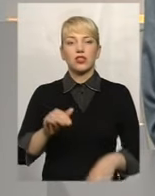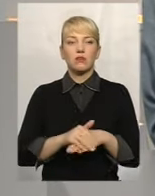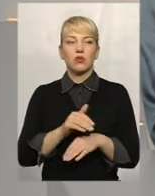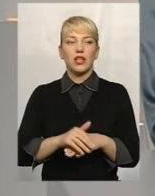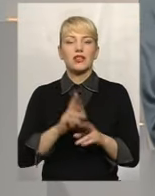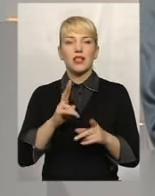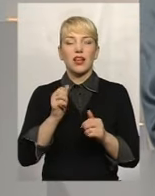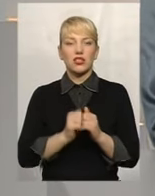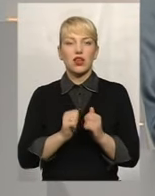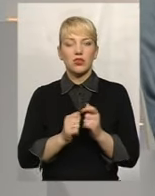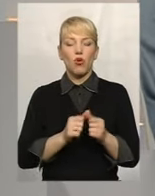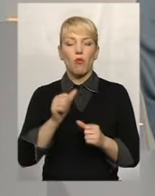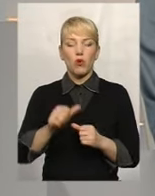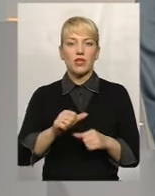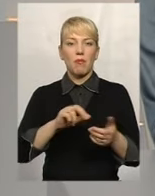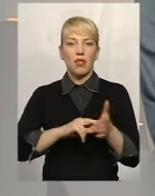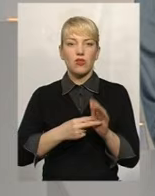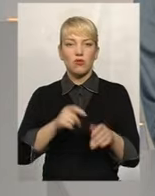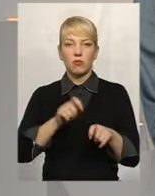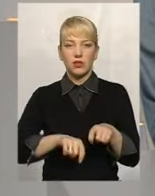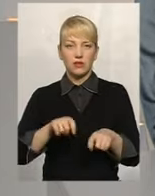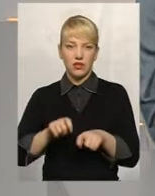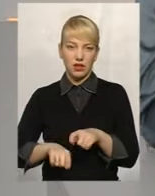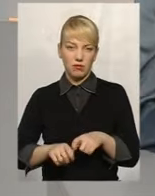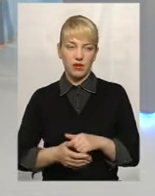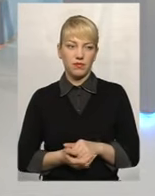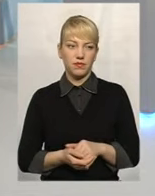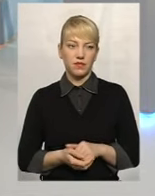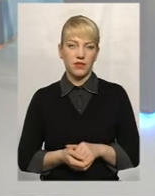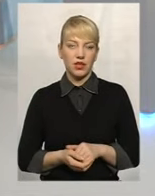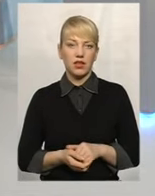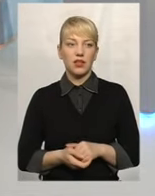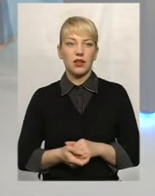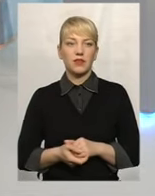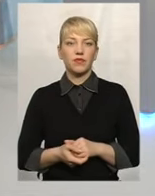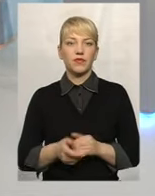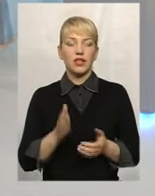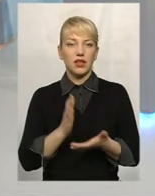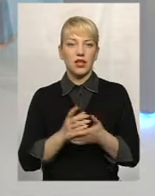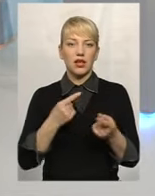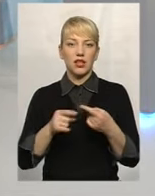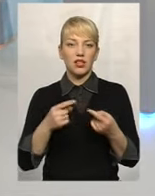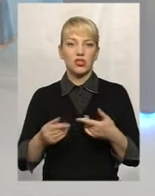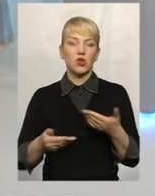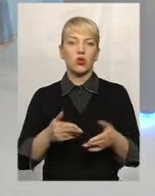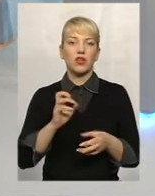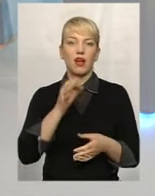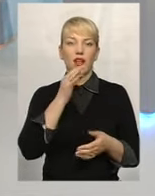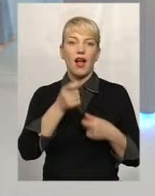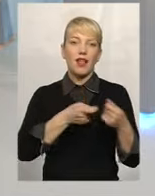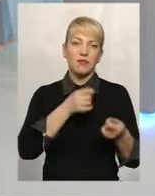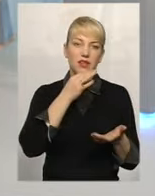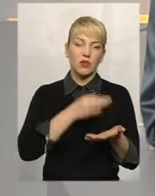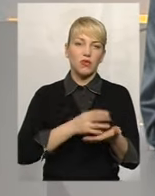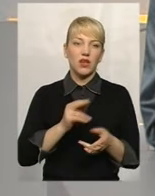тими позаплановими перевірками йдуть інші кроки, такі як адмінвідповідальність і